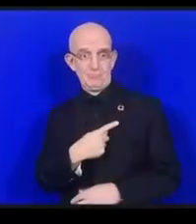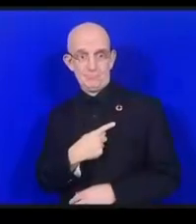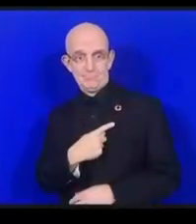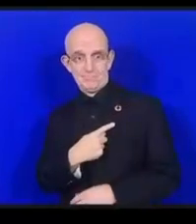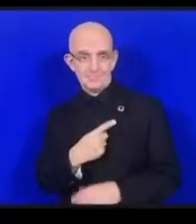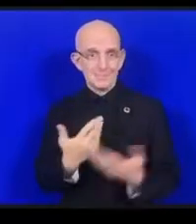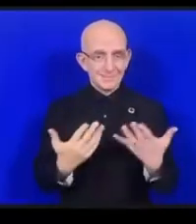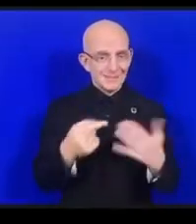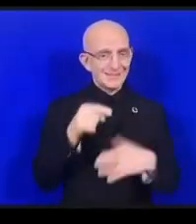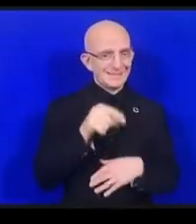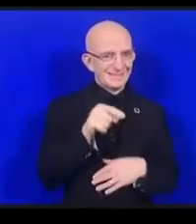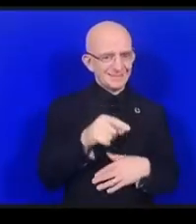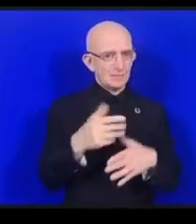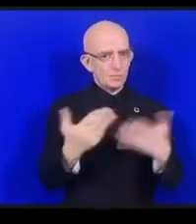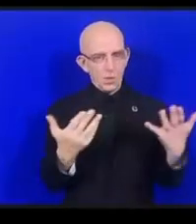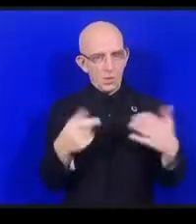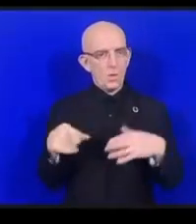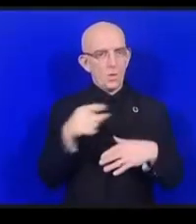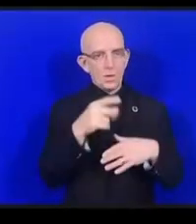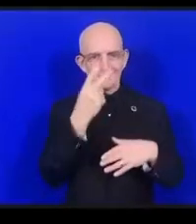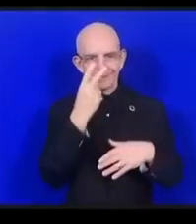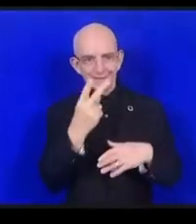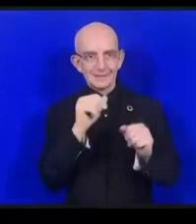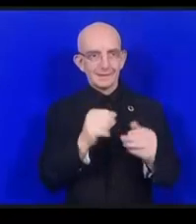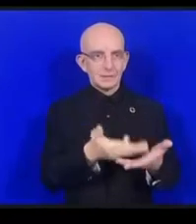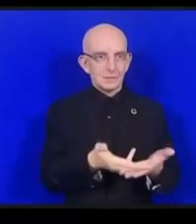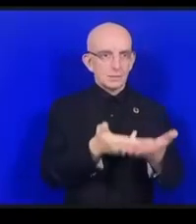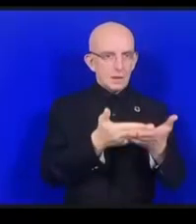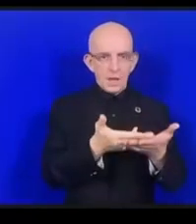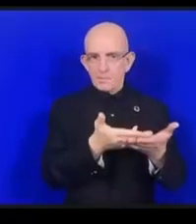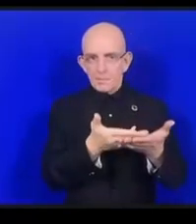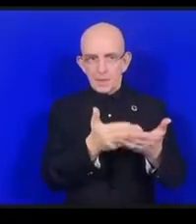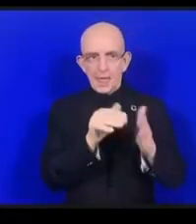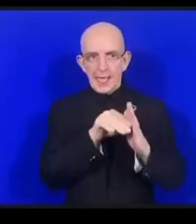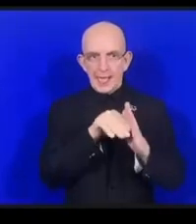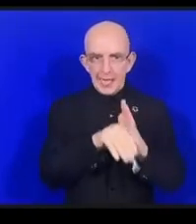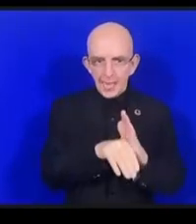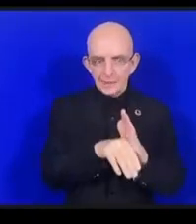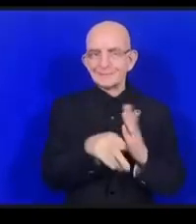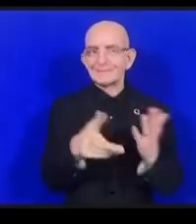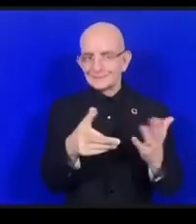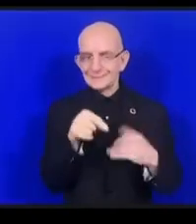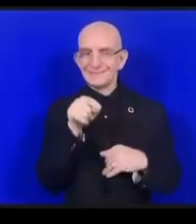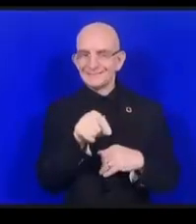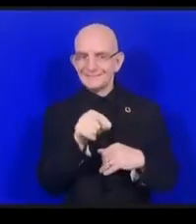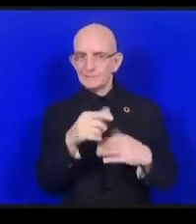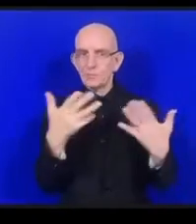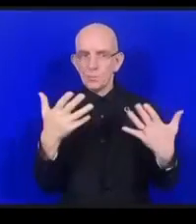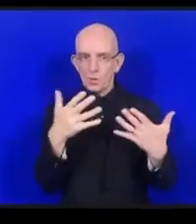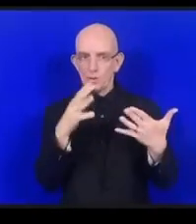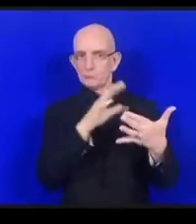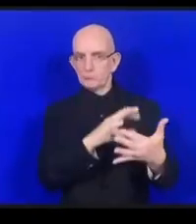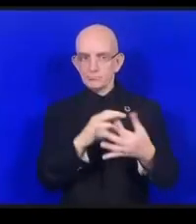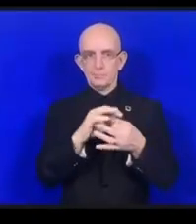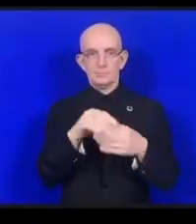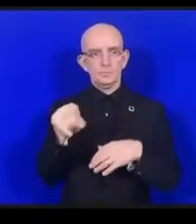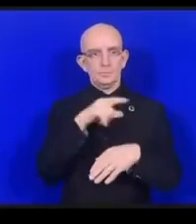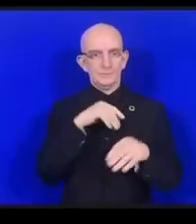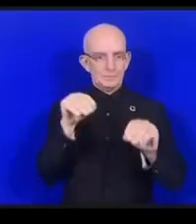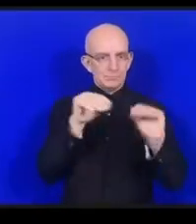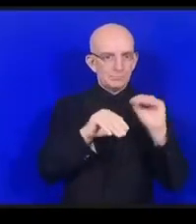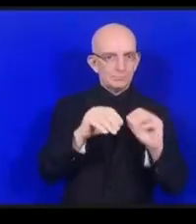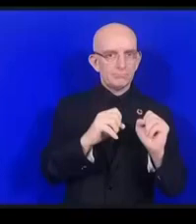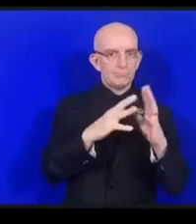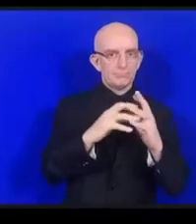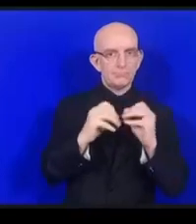が世界に入れているものつまりデータを収集したりそして世界に